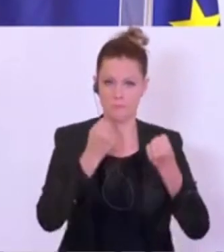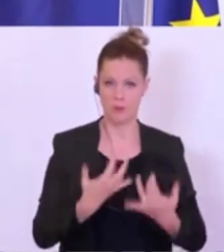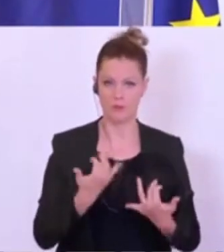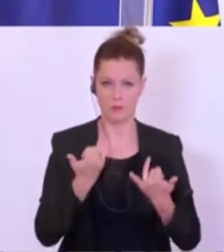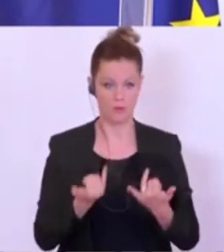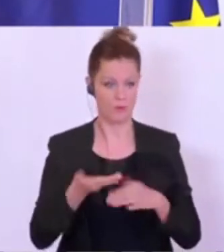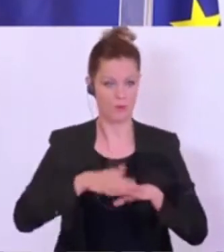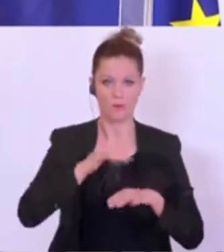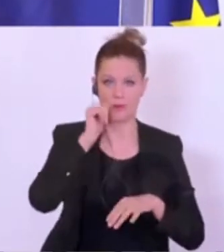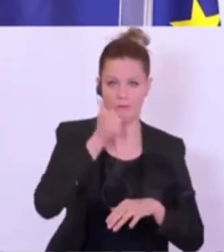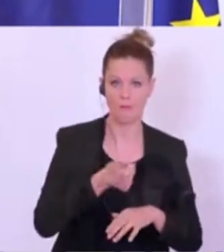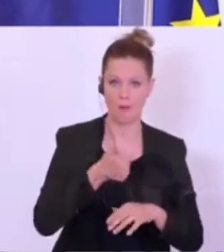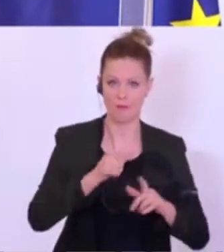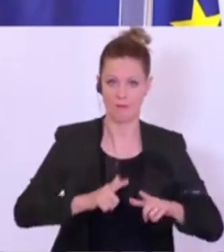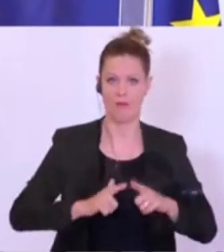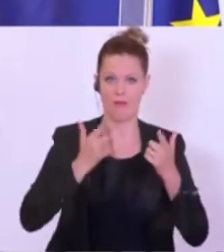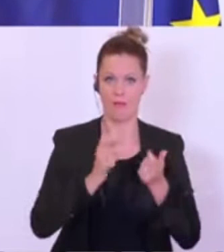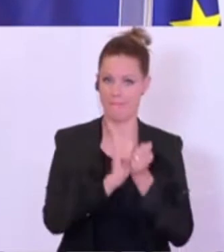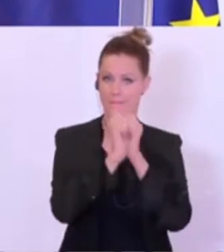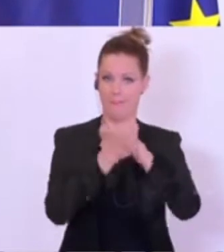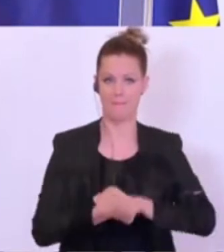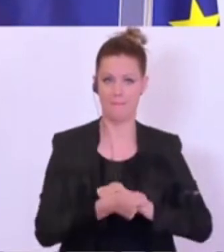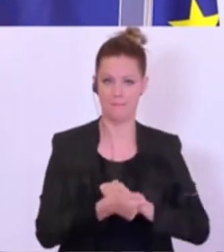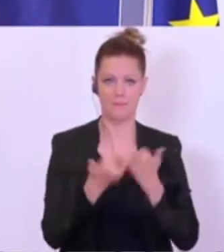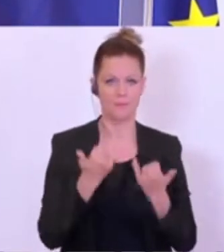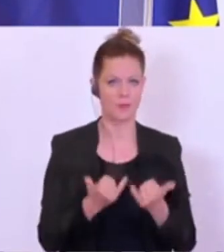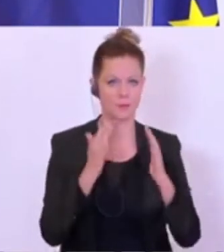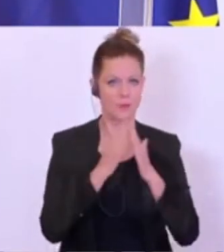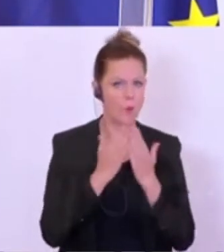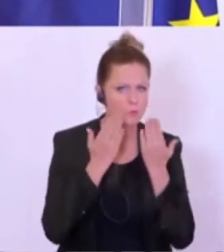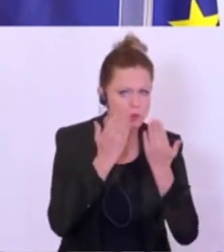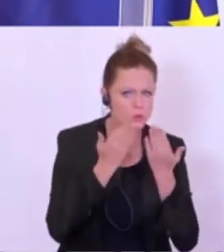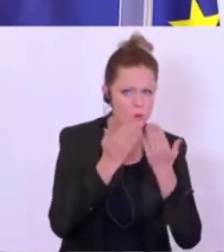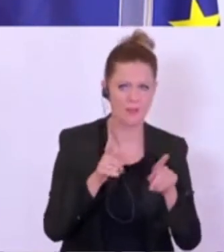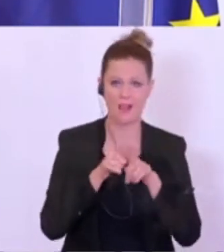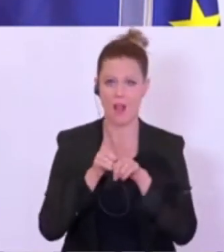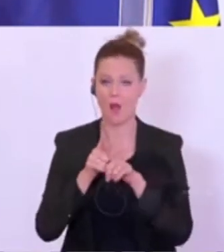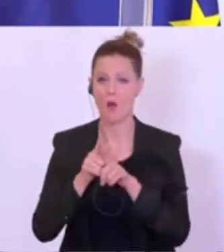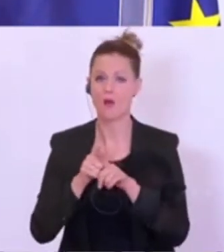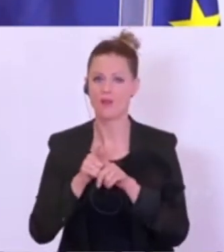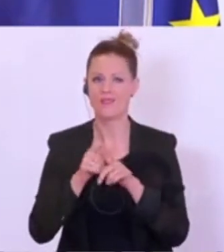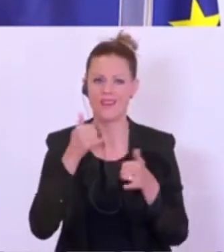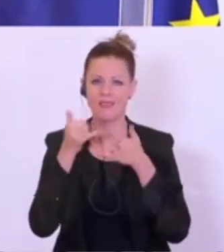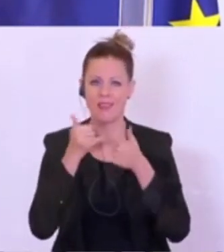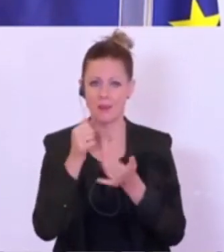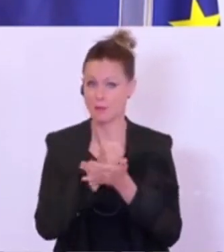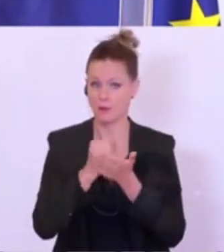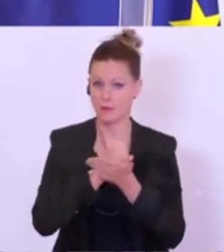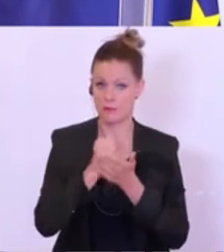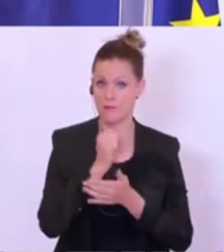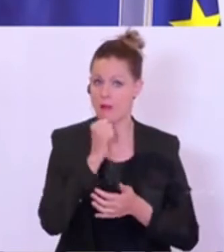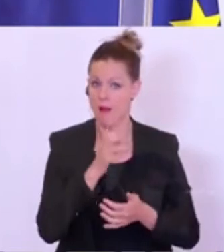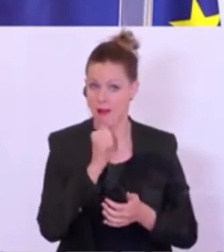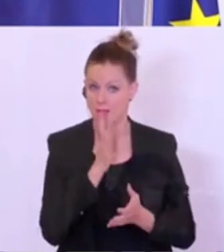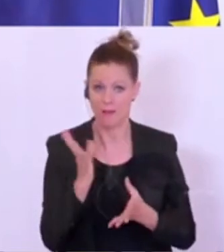hat sich unser Leben komplett verändert. Heute sind Homeschooling und auch die Telemedizin Teil unseres Alltags und